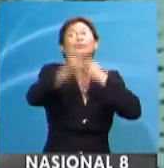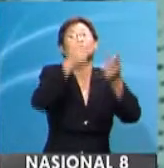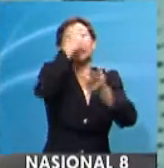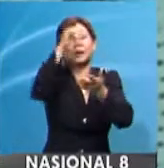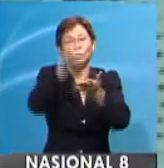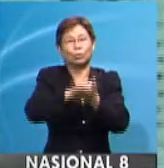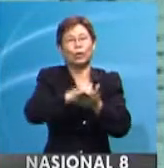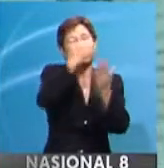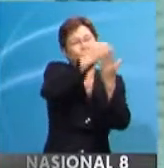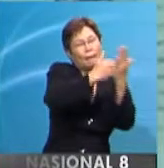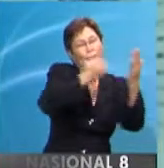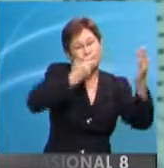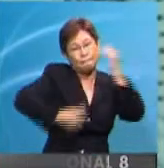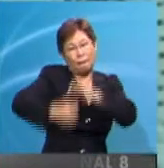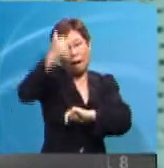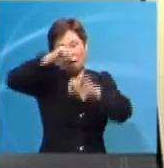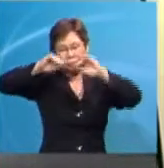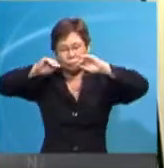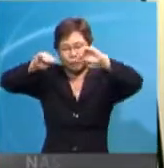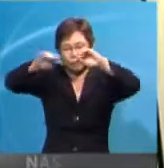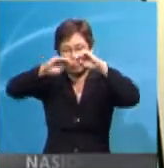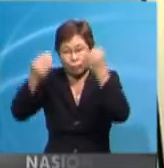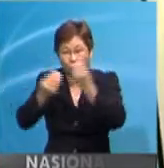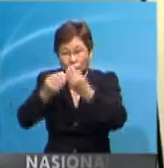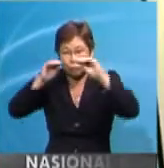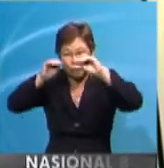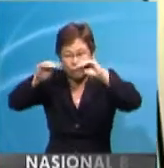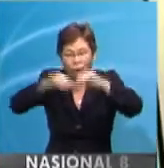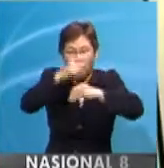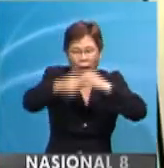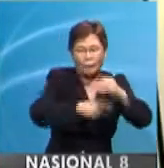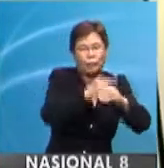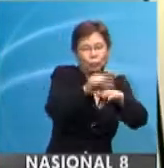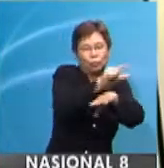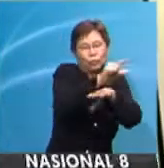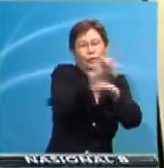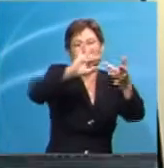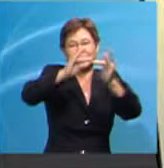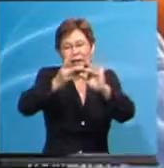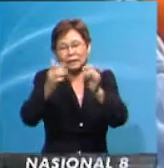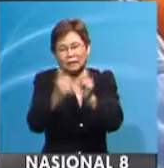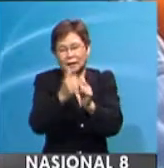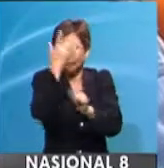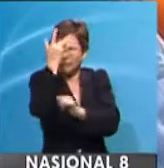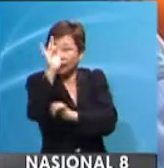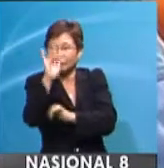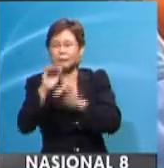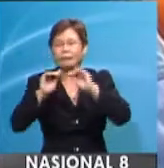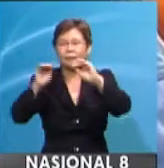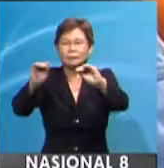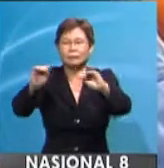Justru langkah terbaik ialah dengan mendidik masyarakat di negara ini mengenai penggunaan internet dengan bijak.